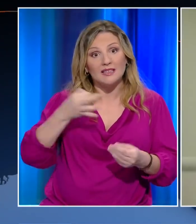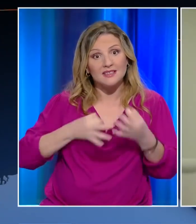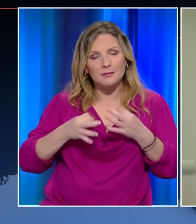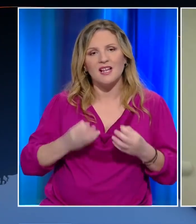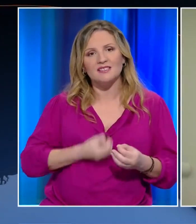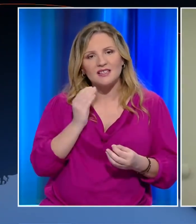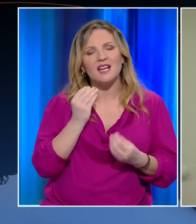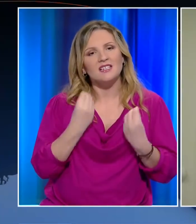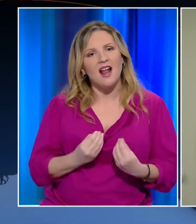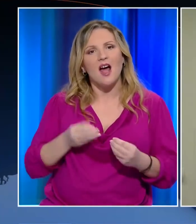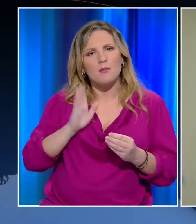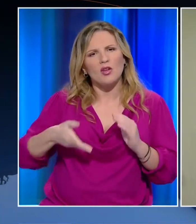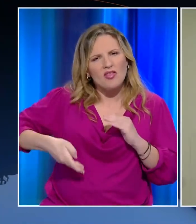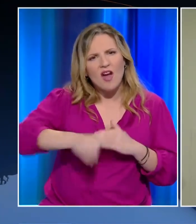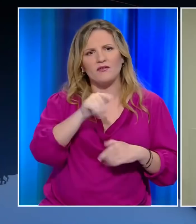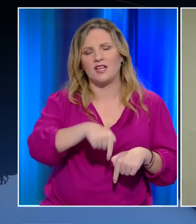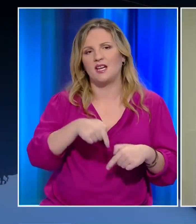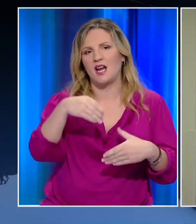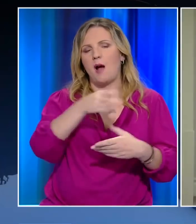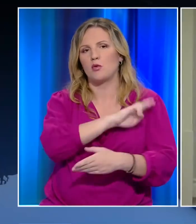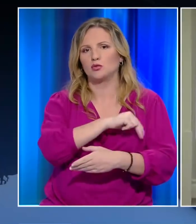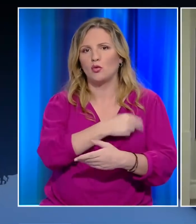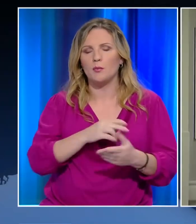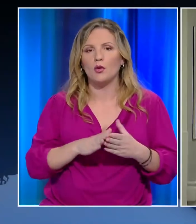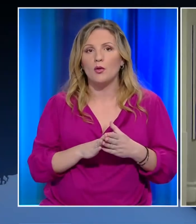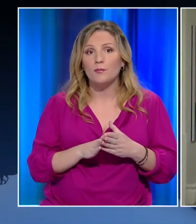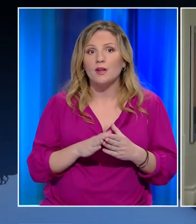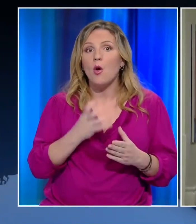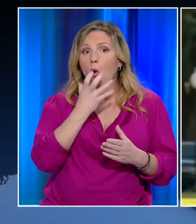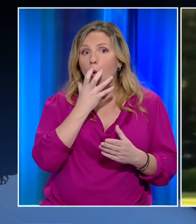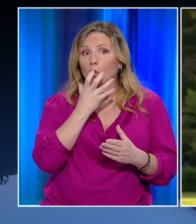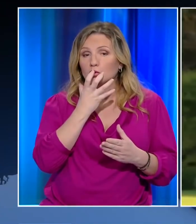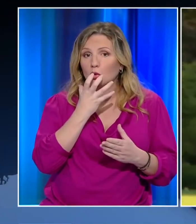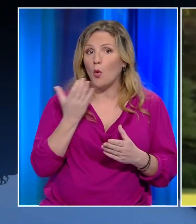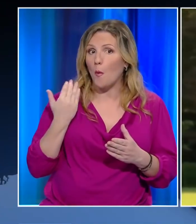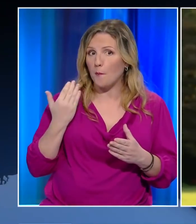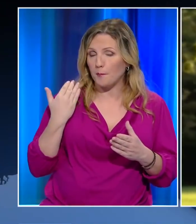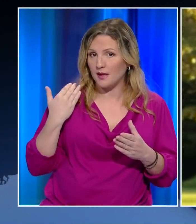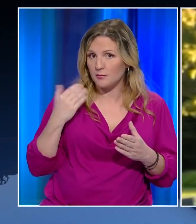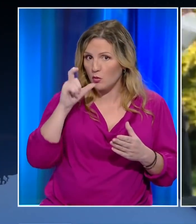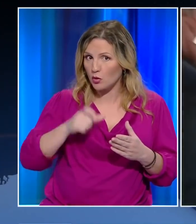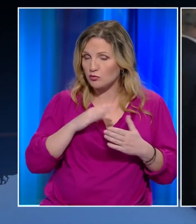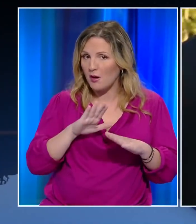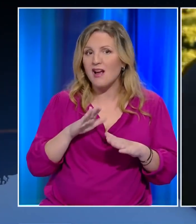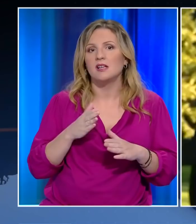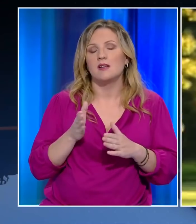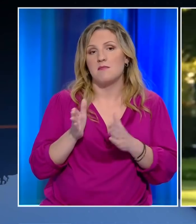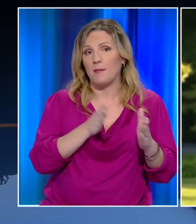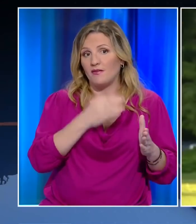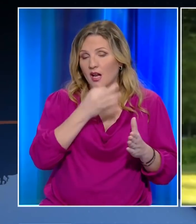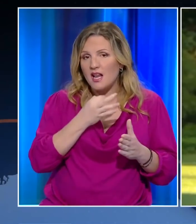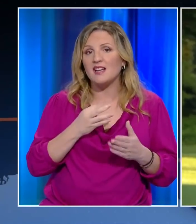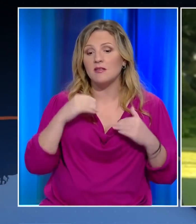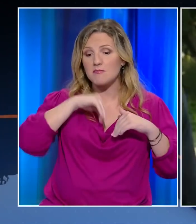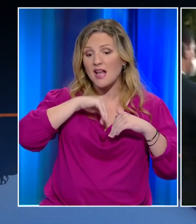Και πηγές μέσα από το λευκό οίκονα λένε πως στον πρόεδρο χορηγήθηκε οξυγόνο, πως οι ισοτικές του λειτουργίες δεν είναι πολύ καλές και πως οι